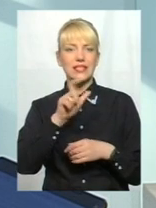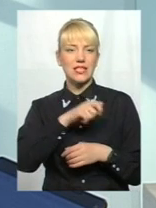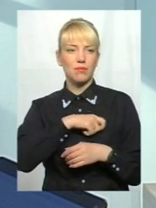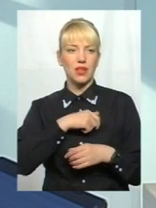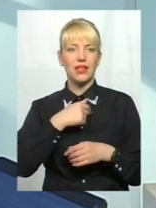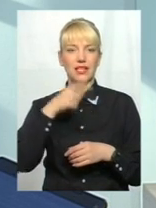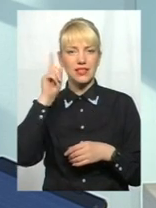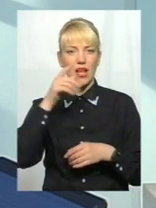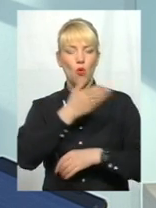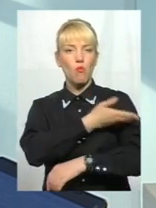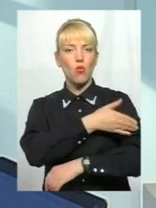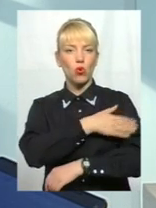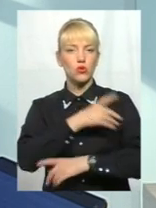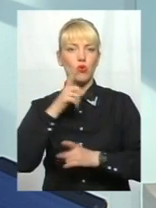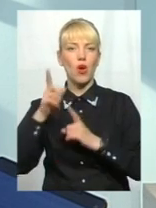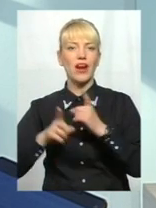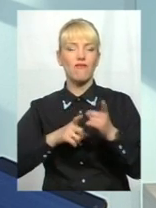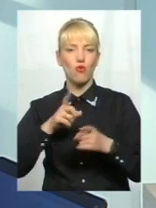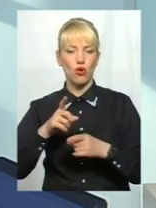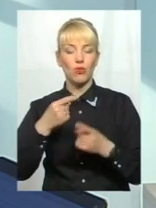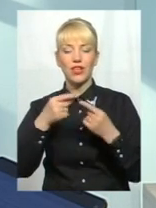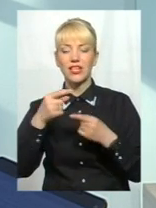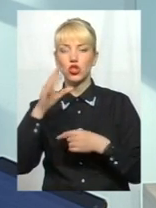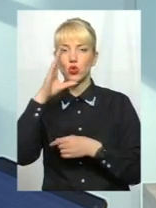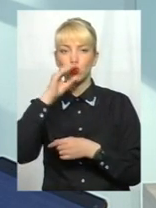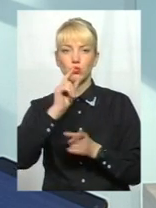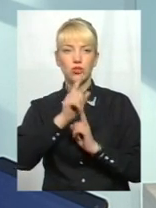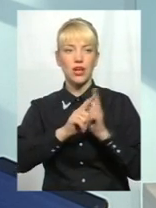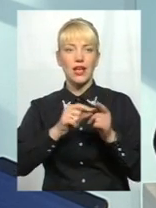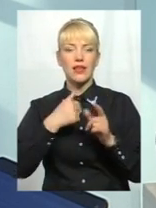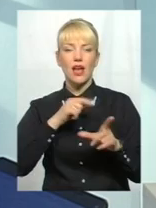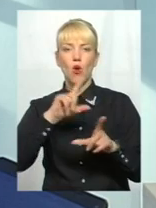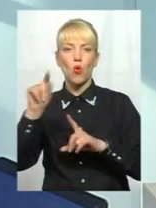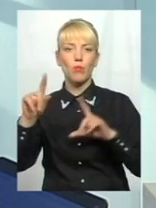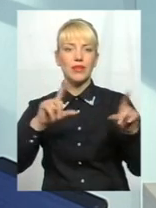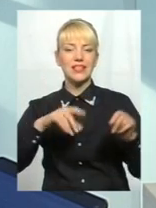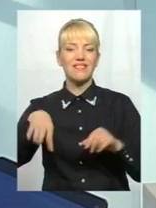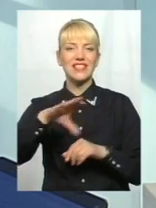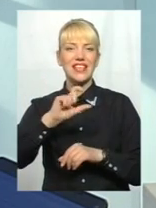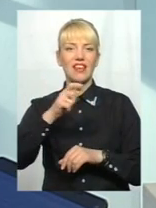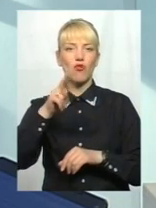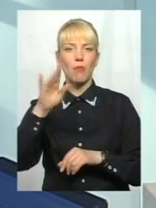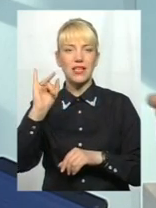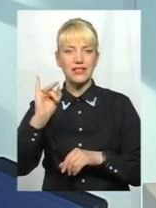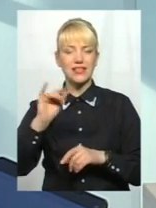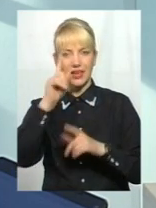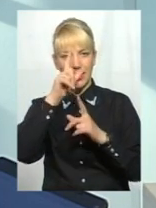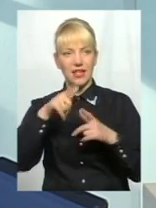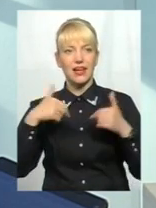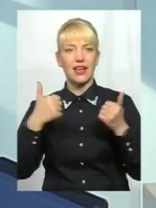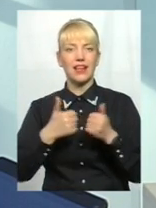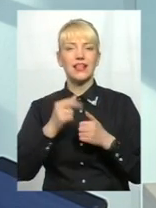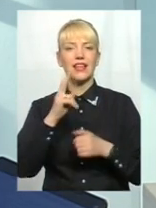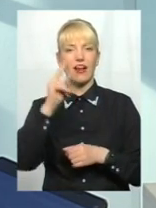польську реформу і інші успішні реформи. Я сьогодні об'їздував практично всі європейські країни як вчений,